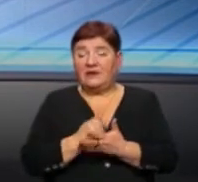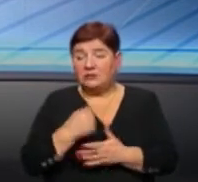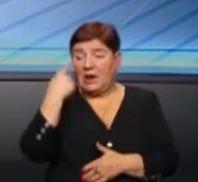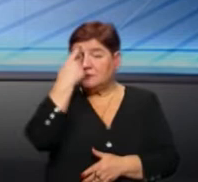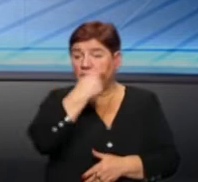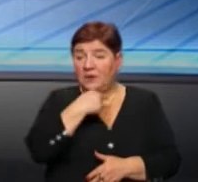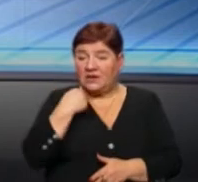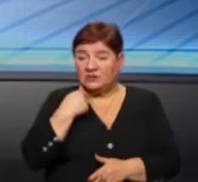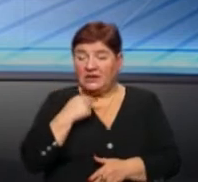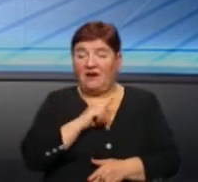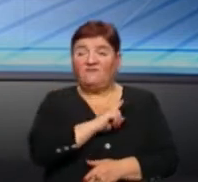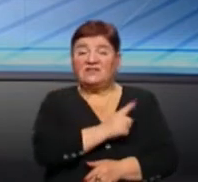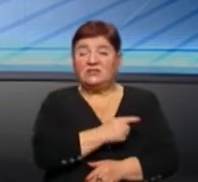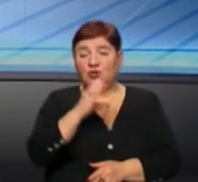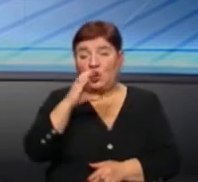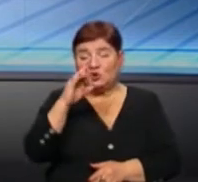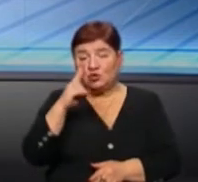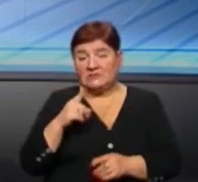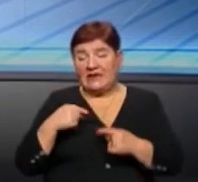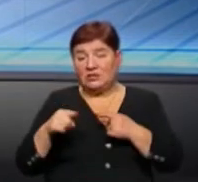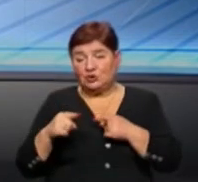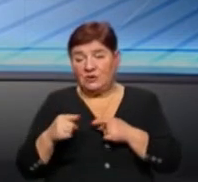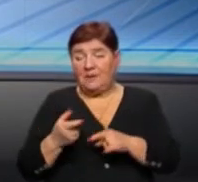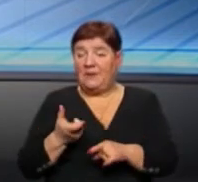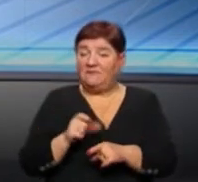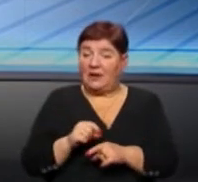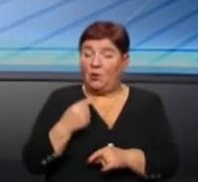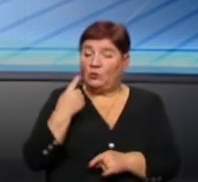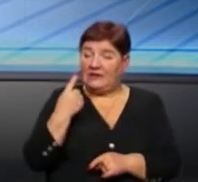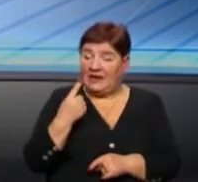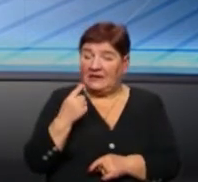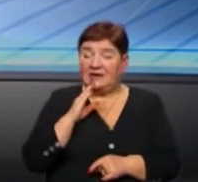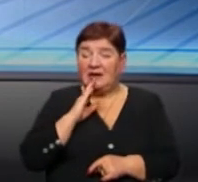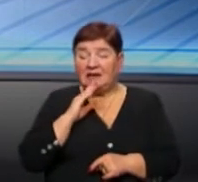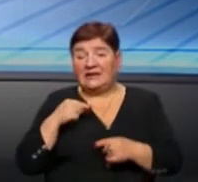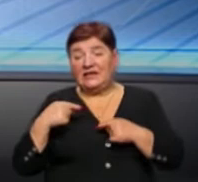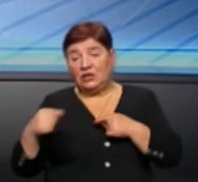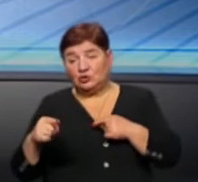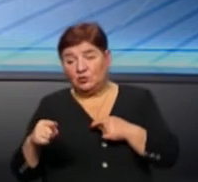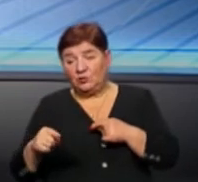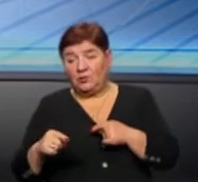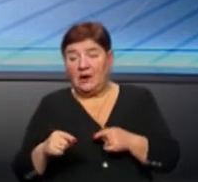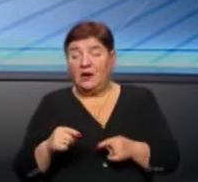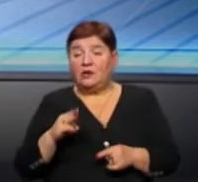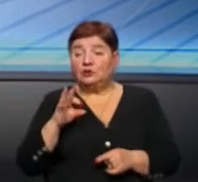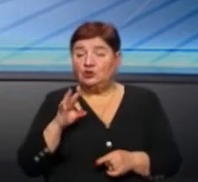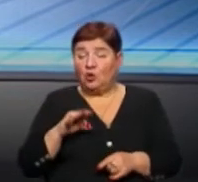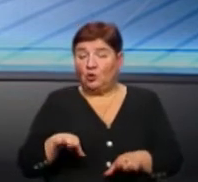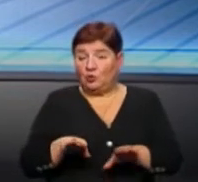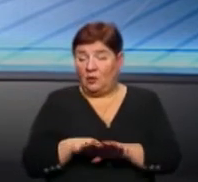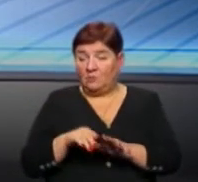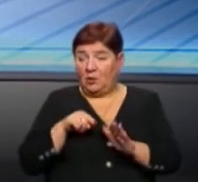зображення щодо інтелектуальної, фізичної, соціальної чи іншої переваги однієї статію на іншою. Або щодо